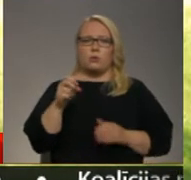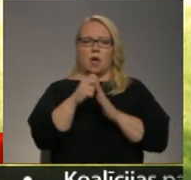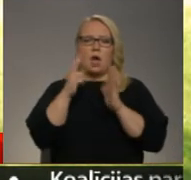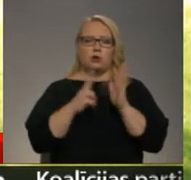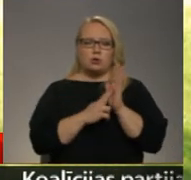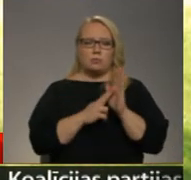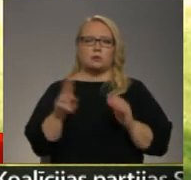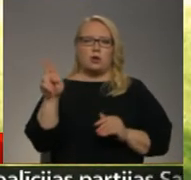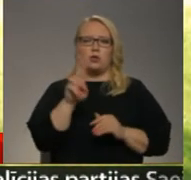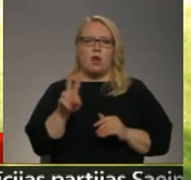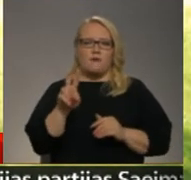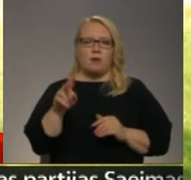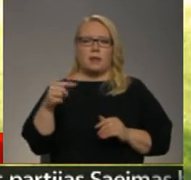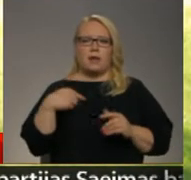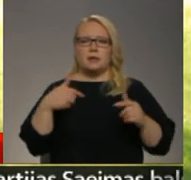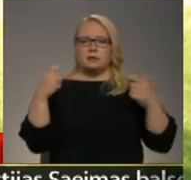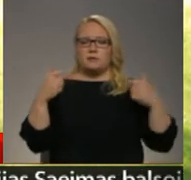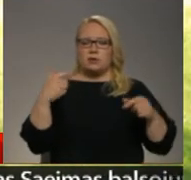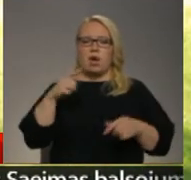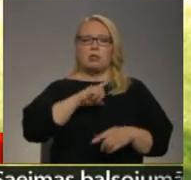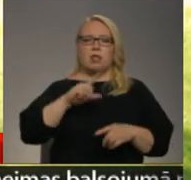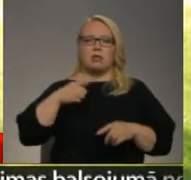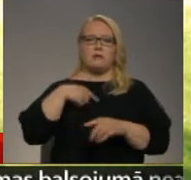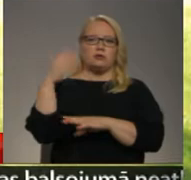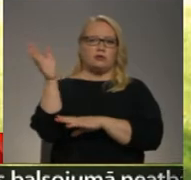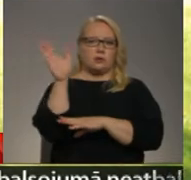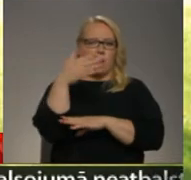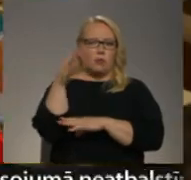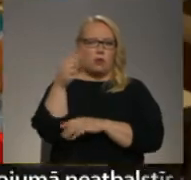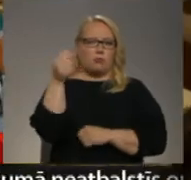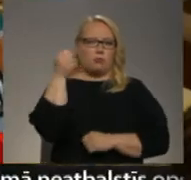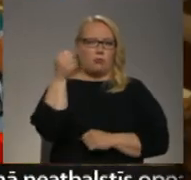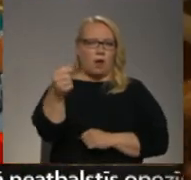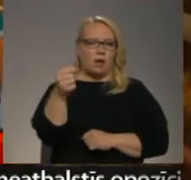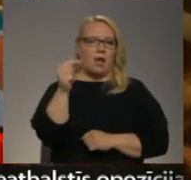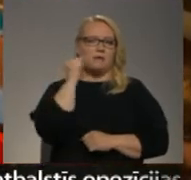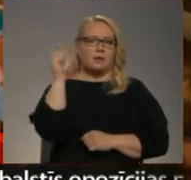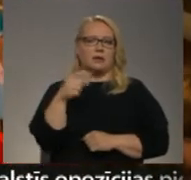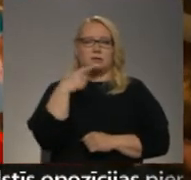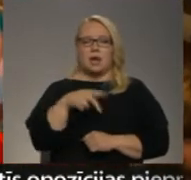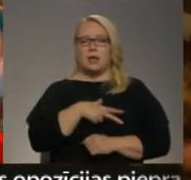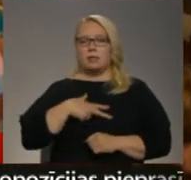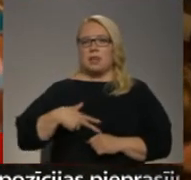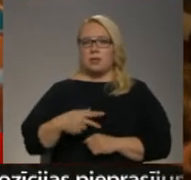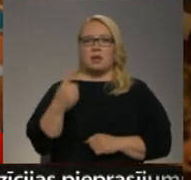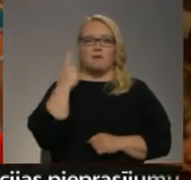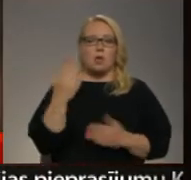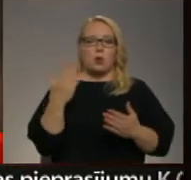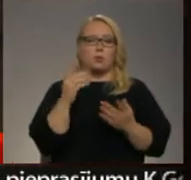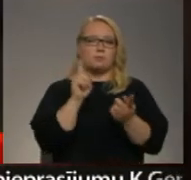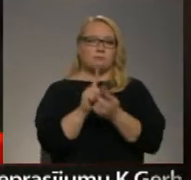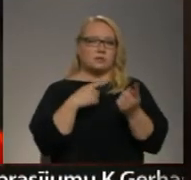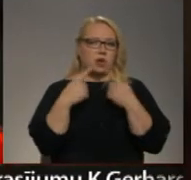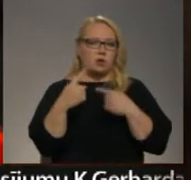es vienušu Latvijos kā rokā. Kungs smejot saka, ka Dāņijā šobrīd vienīgais, ar kuru runāt